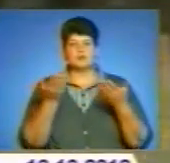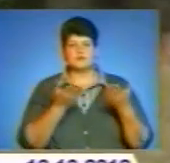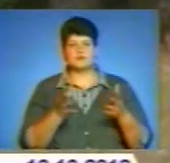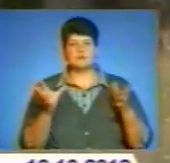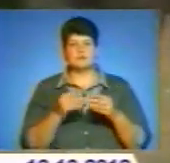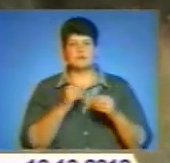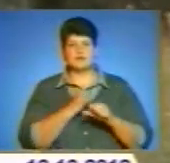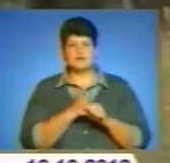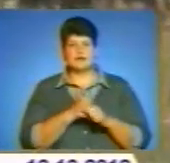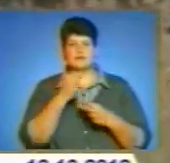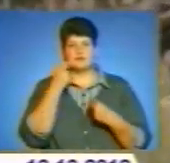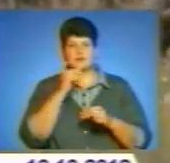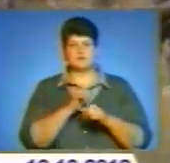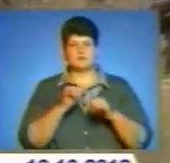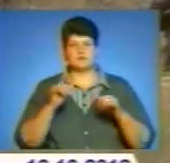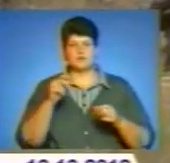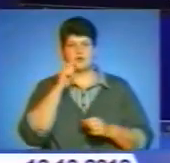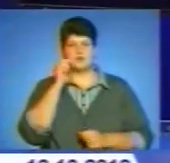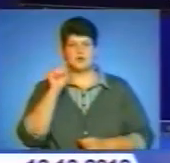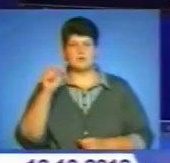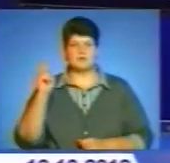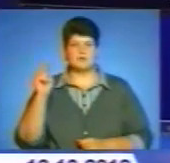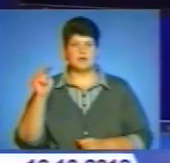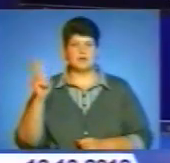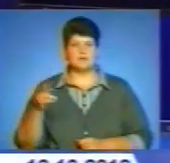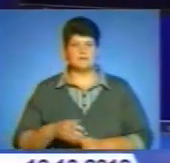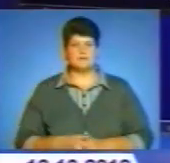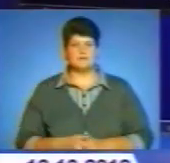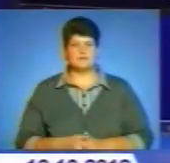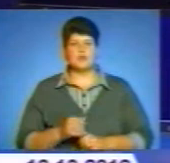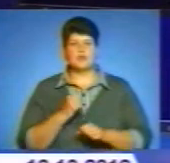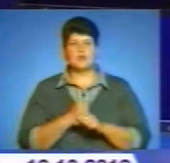запросив учасників наради до співпраці задля ефективного розвитку українського ОПК.